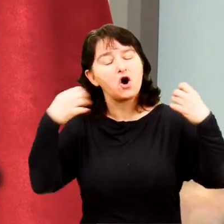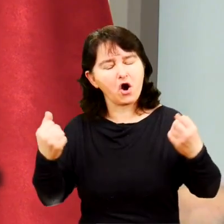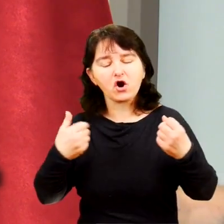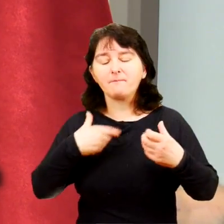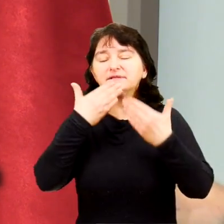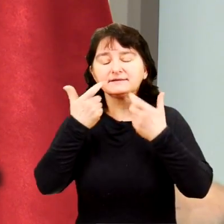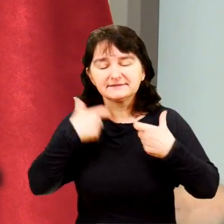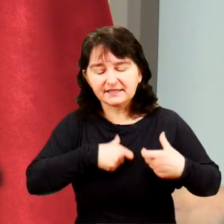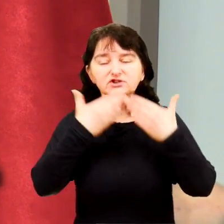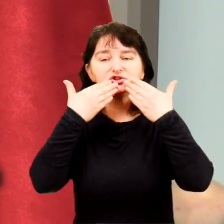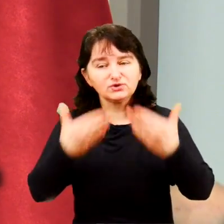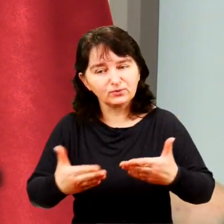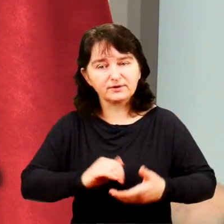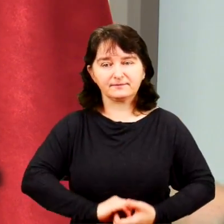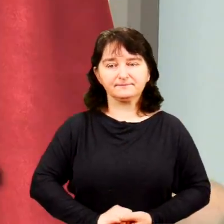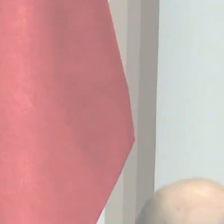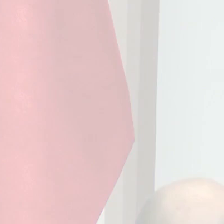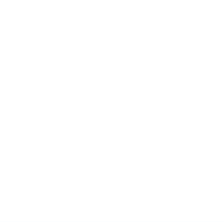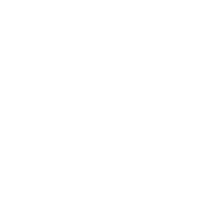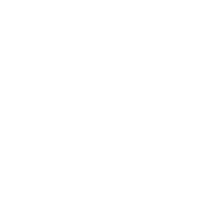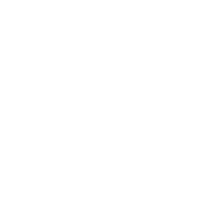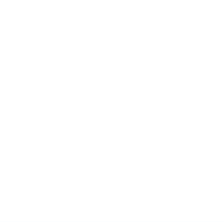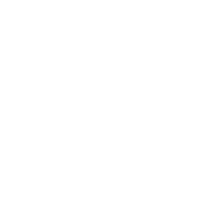chciałem ogromnie serdecznie podziękować.